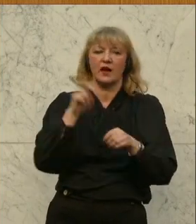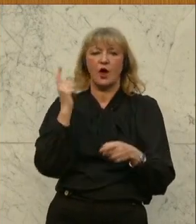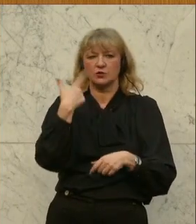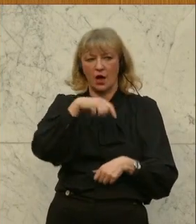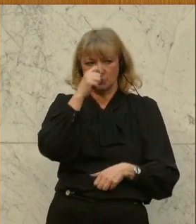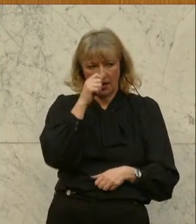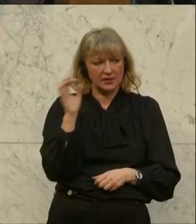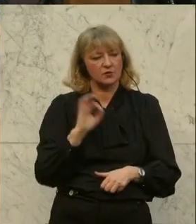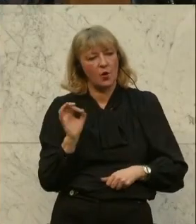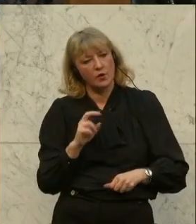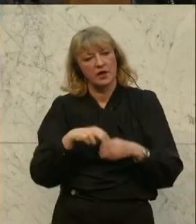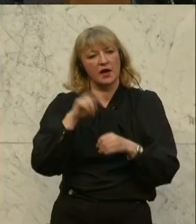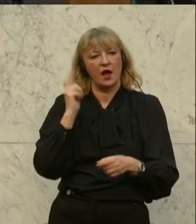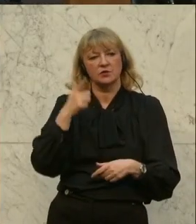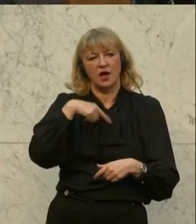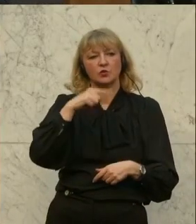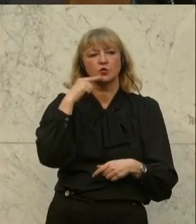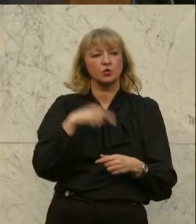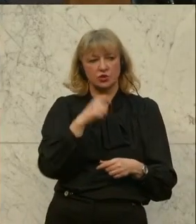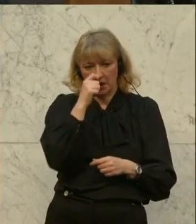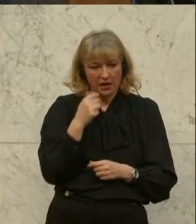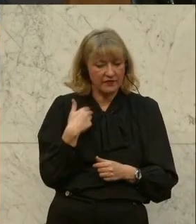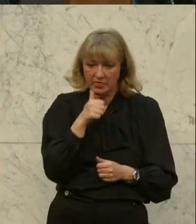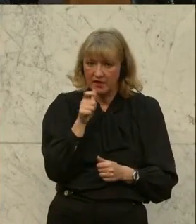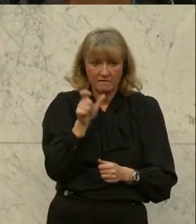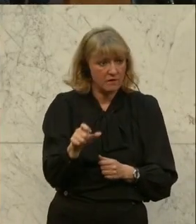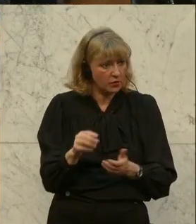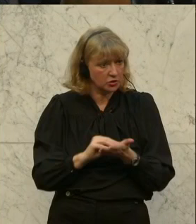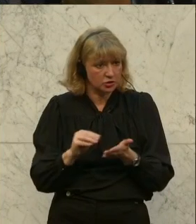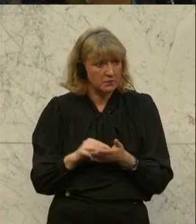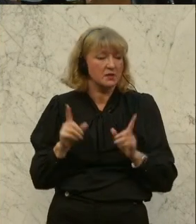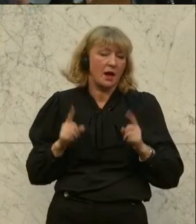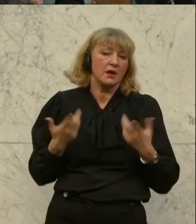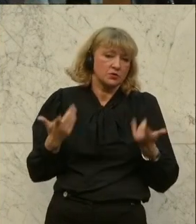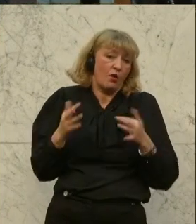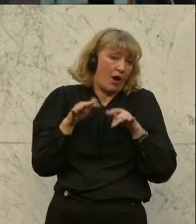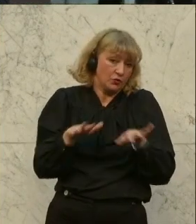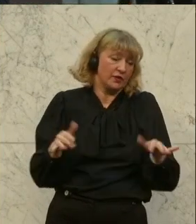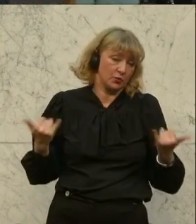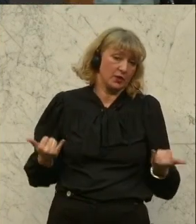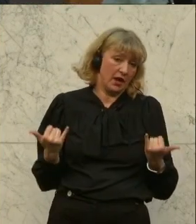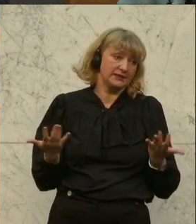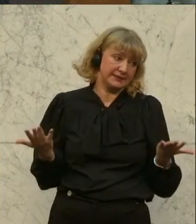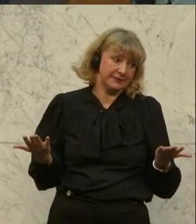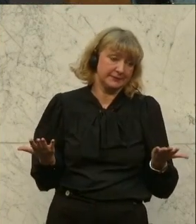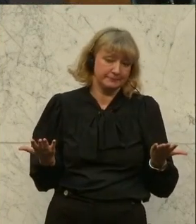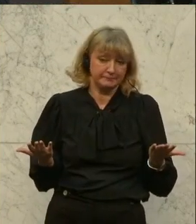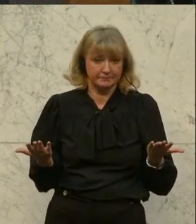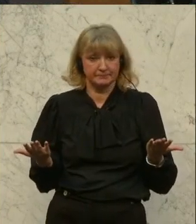Gas, geschweige denn von raus aus russischem Gas zu lesen. Aber das ist auch einer der Auswirkungen, dass Sie jetzt